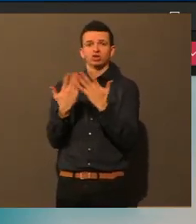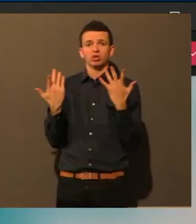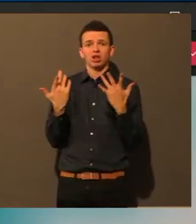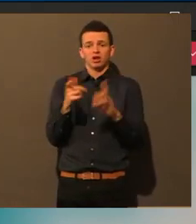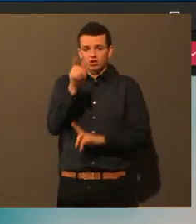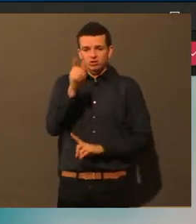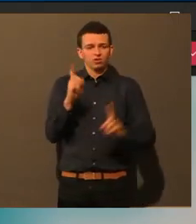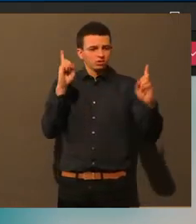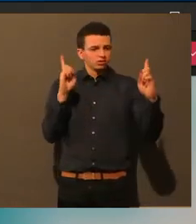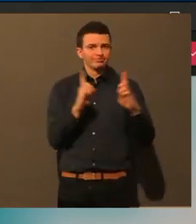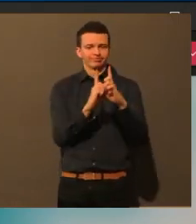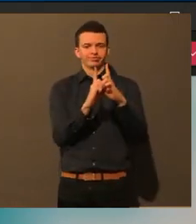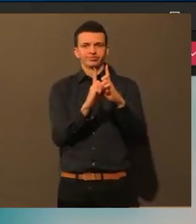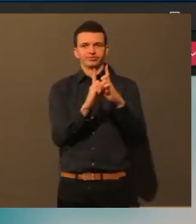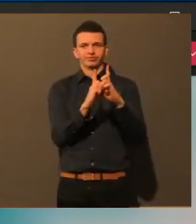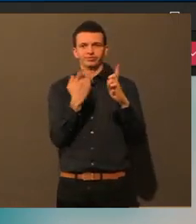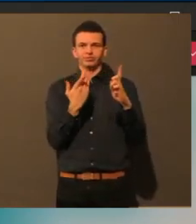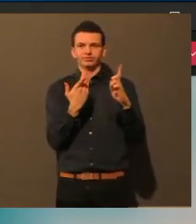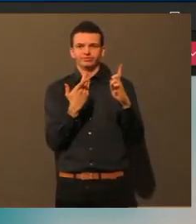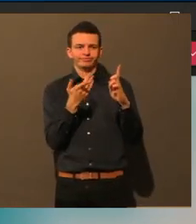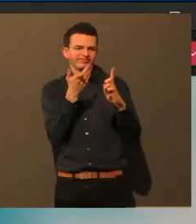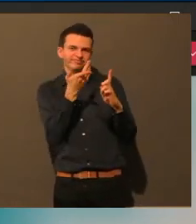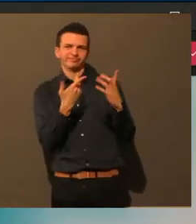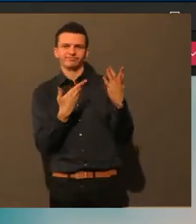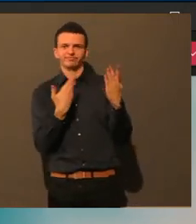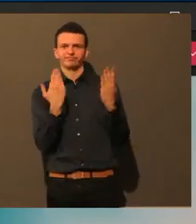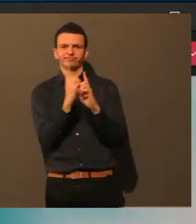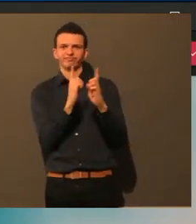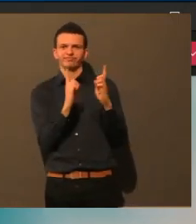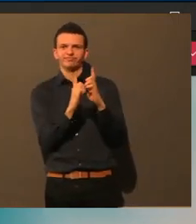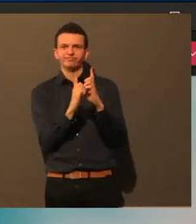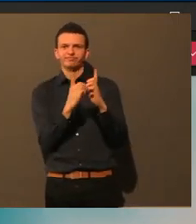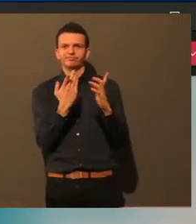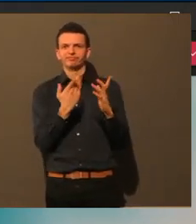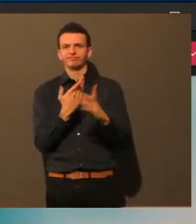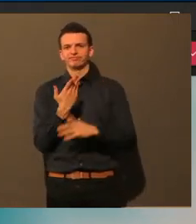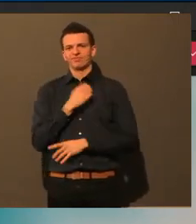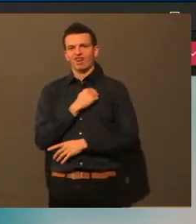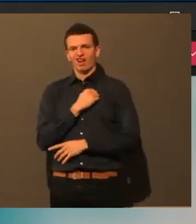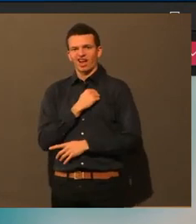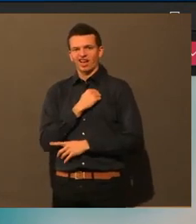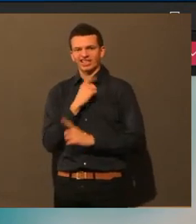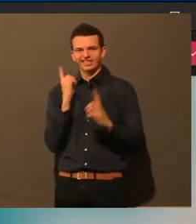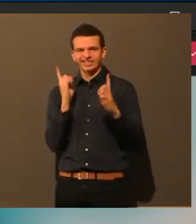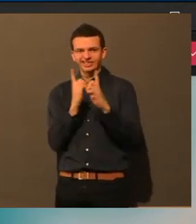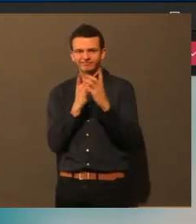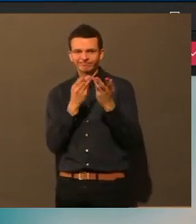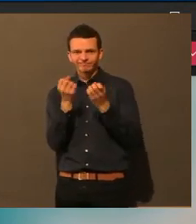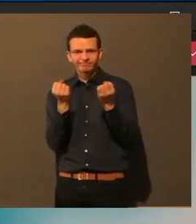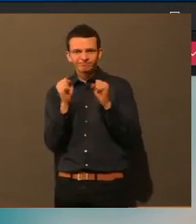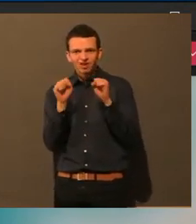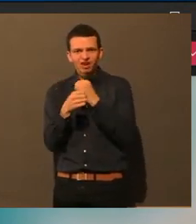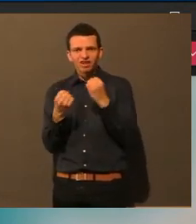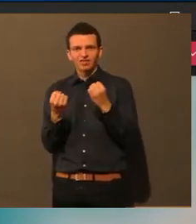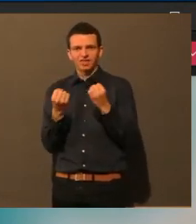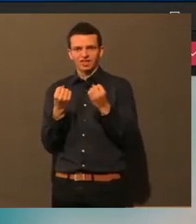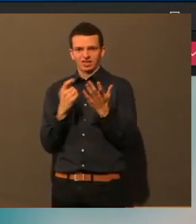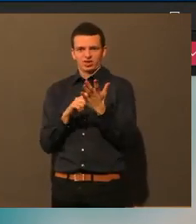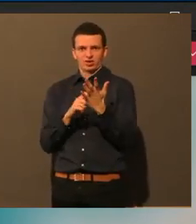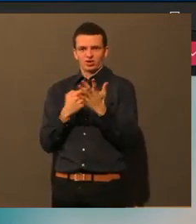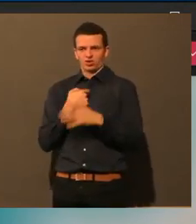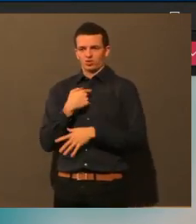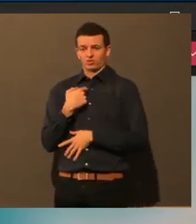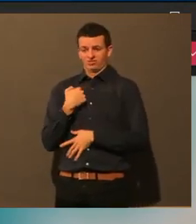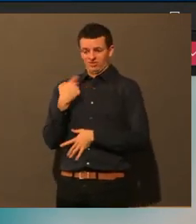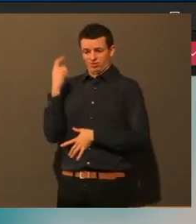nicht wirklich anvertrauen kann in der Angst, weiteren Angst eben nicht verstanden zu werden oder dass die Sorgen nicht wichtig oder wahrgenommen